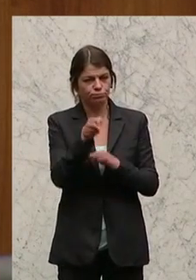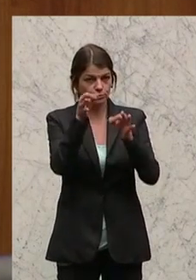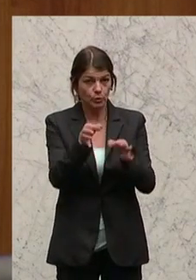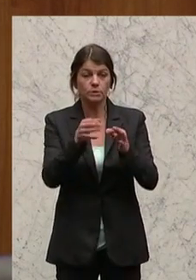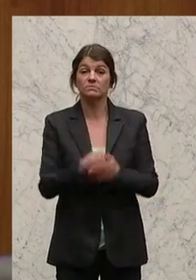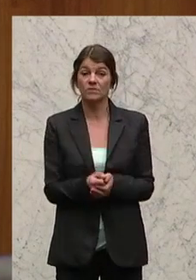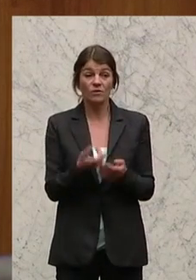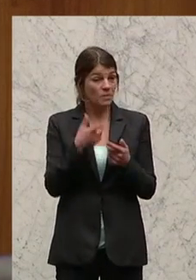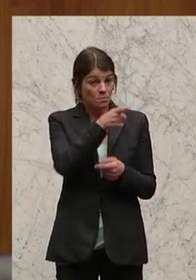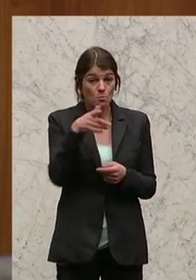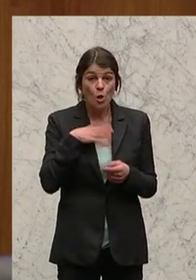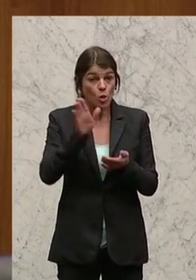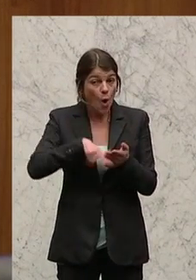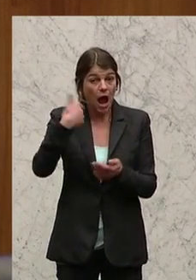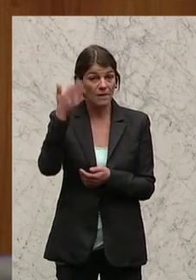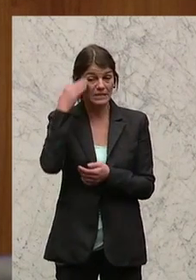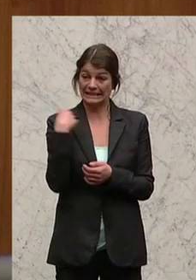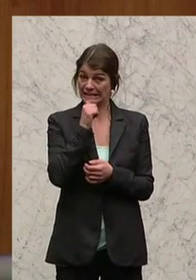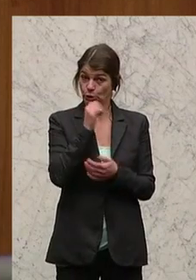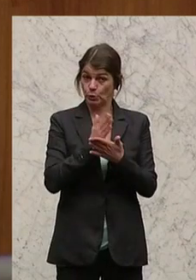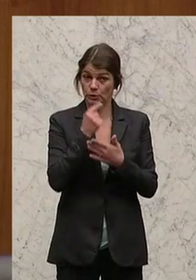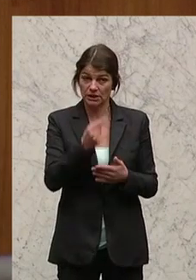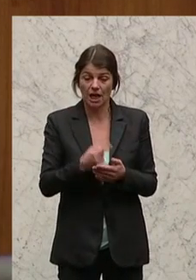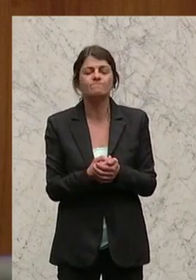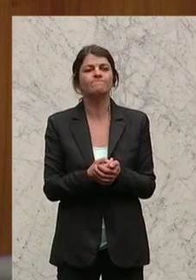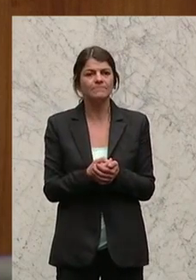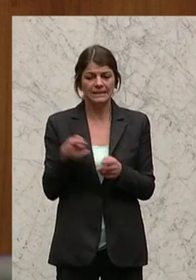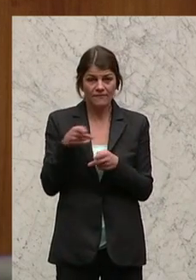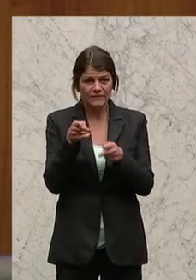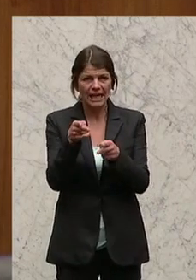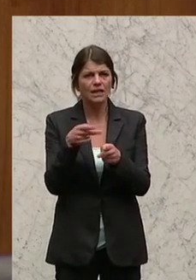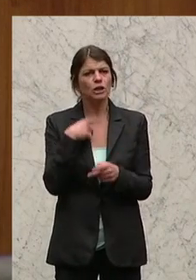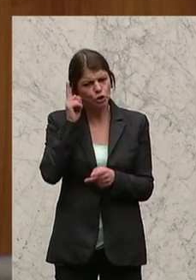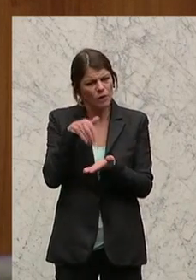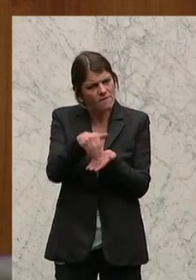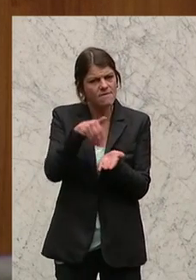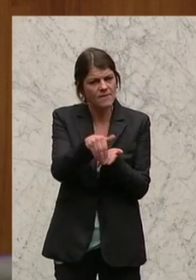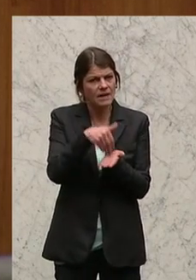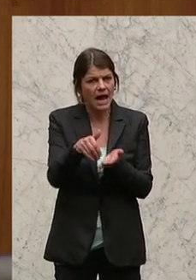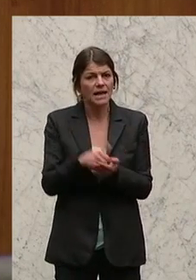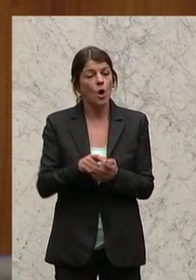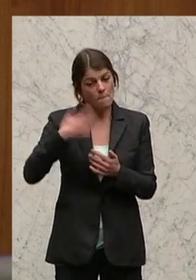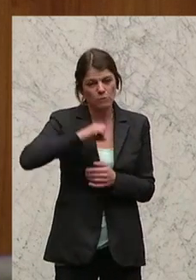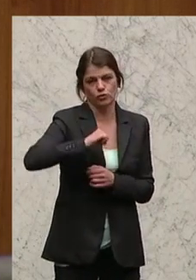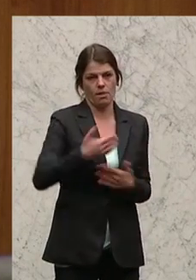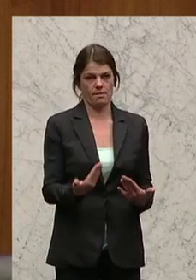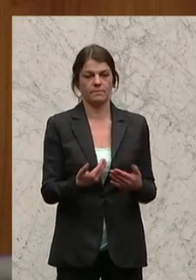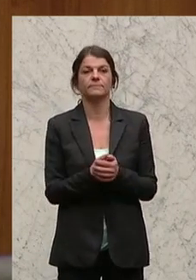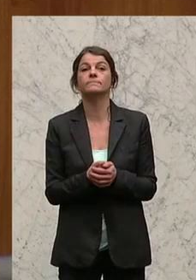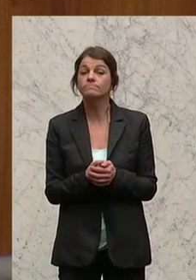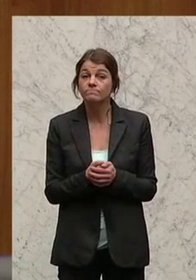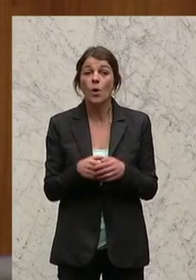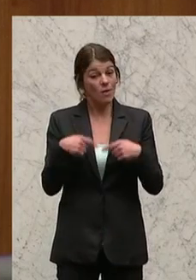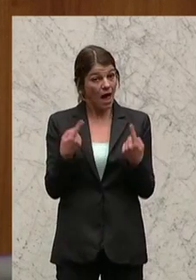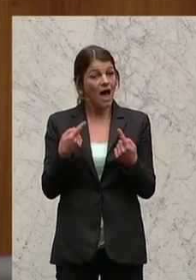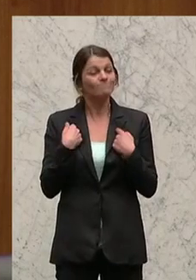noch einmal wissen wollen, was ich auch gestern gesagt habe, wir sollten diesen Weg nicht nur fortsetzen, sondern wir sollten ihn beschleunigen. Und